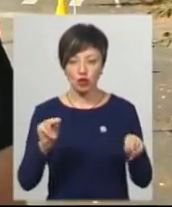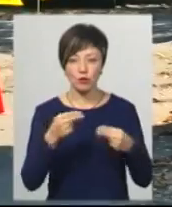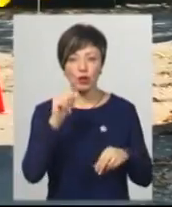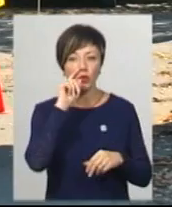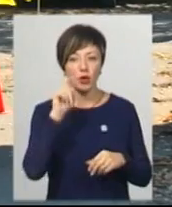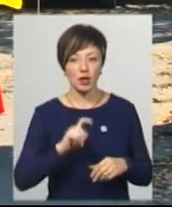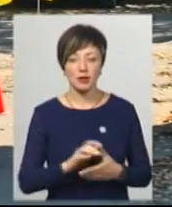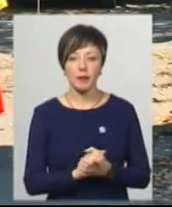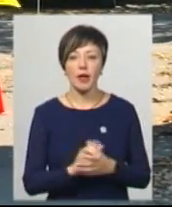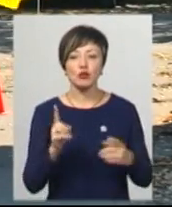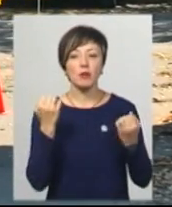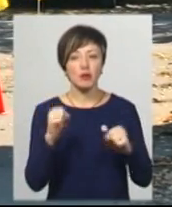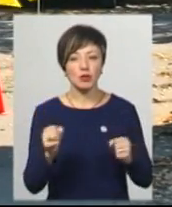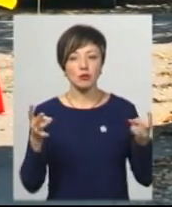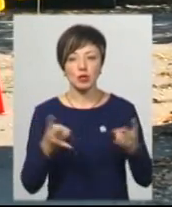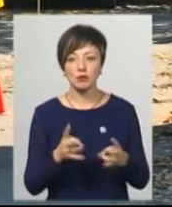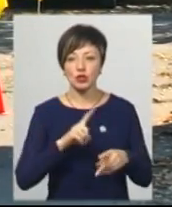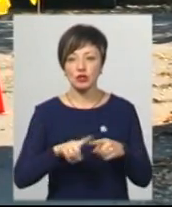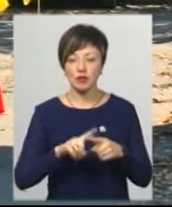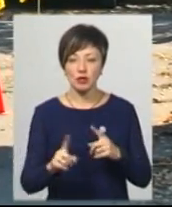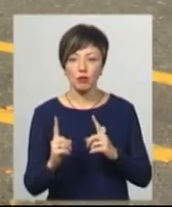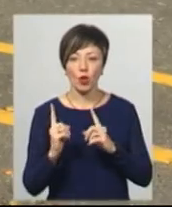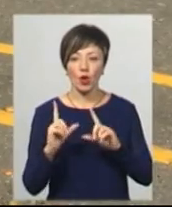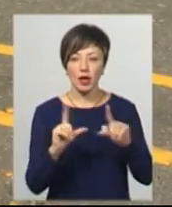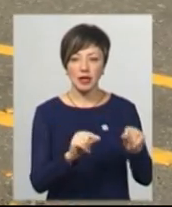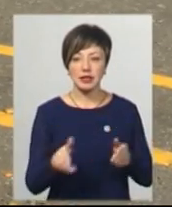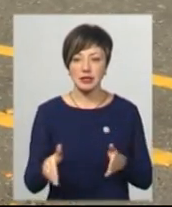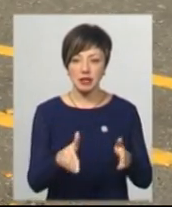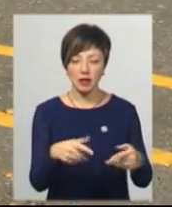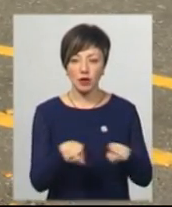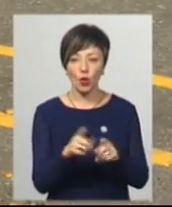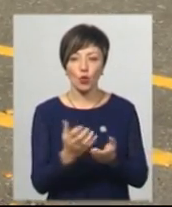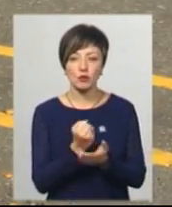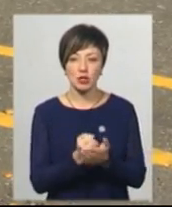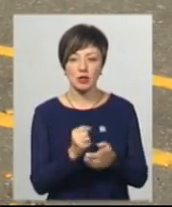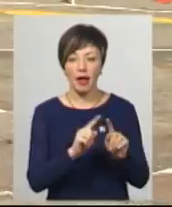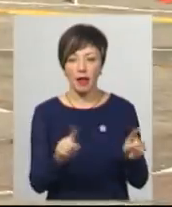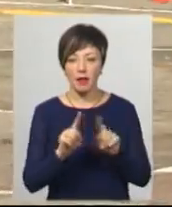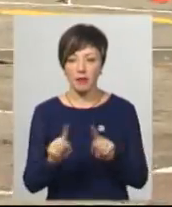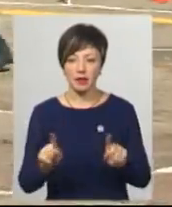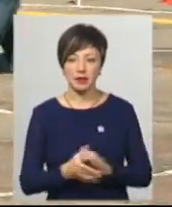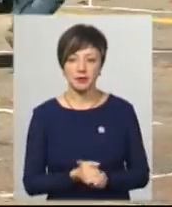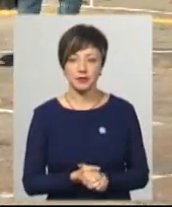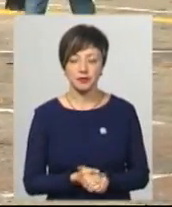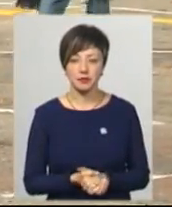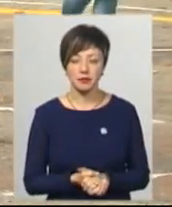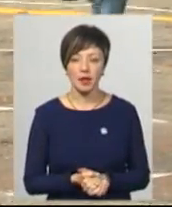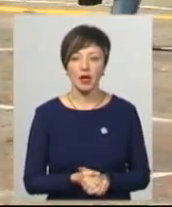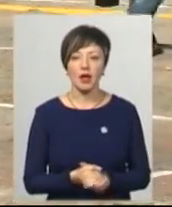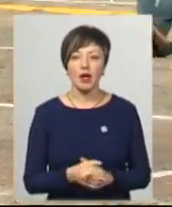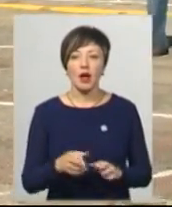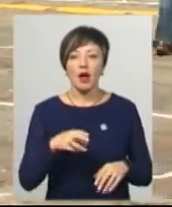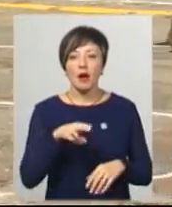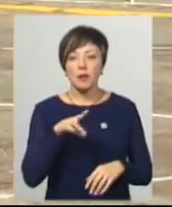України. Щоб перемогти, потрібно не лише швидше проїхати всю дистанцію, але й прийти успішно всі елементи, розповідає директор Ярмолинецького районного професійно